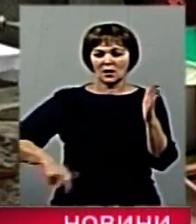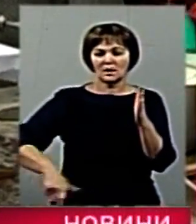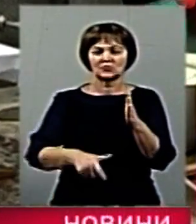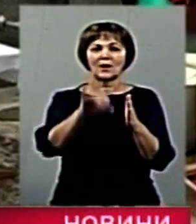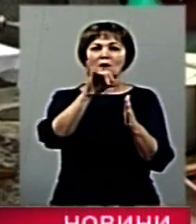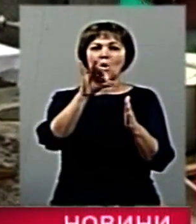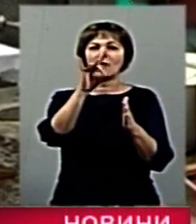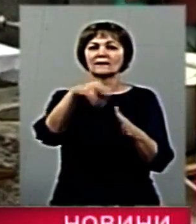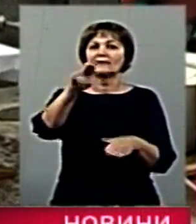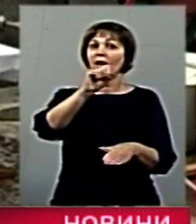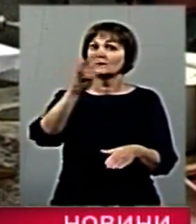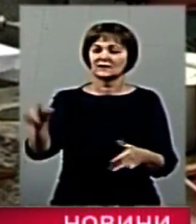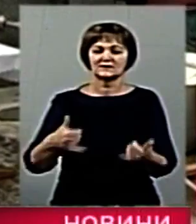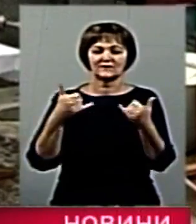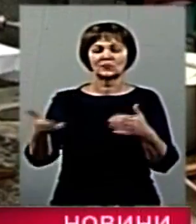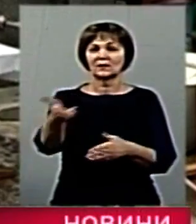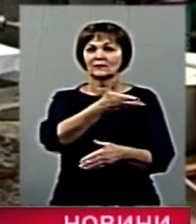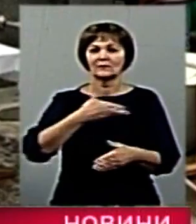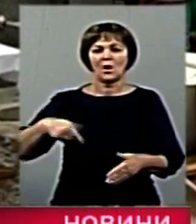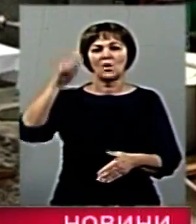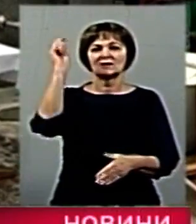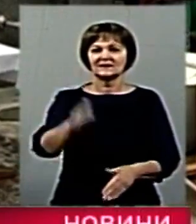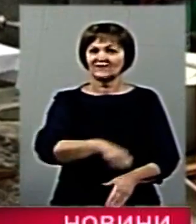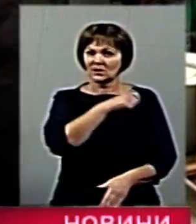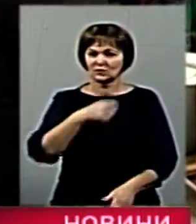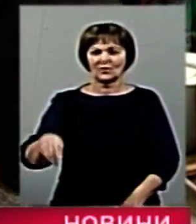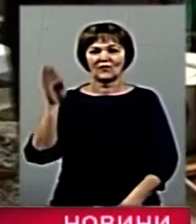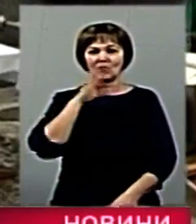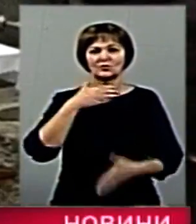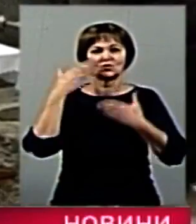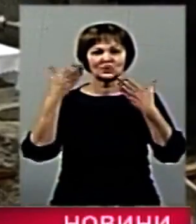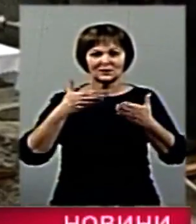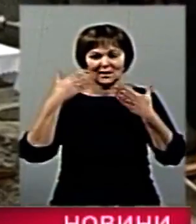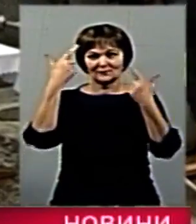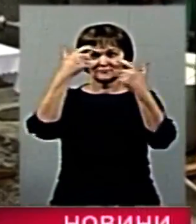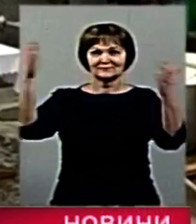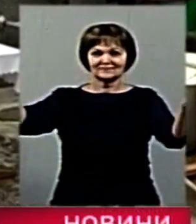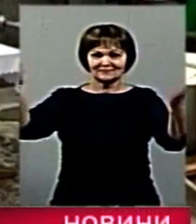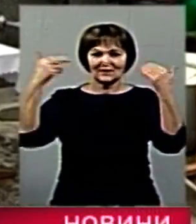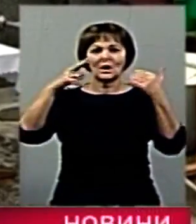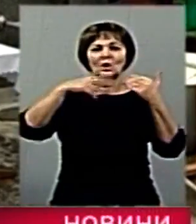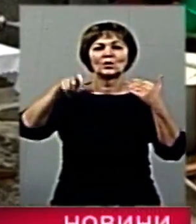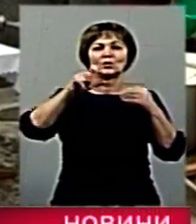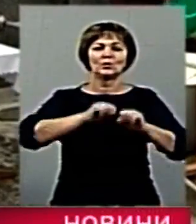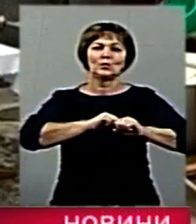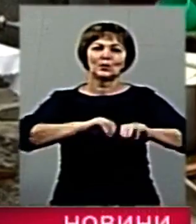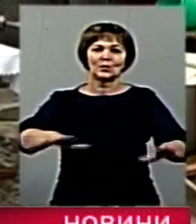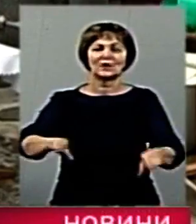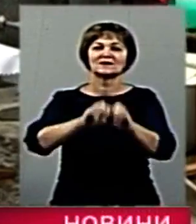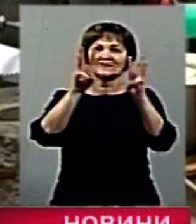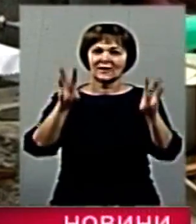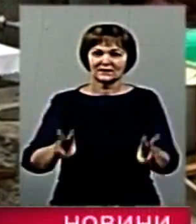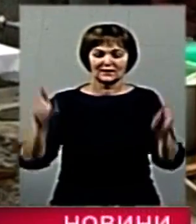сьогодні ми освячуємо воду, читаємо молитву, закликаємо Духа Святого, щоби Господь зіслав на